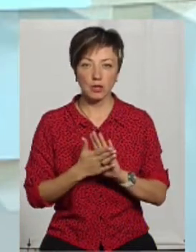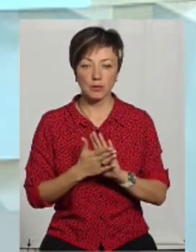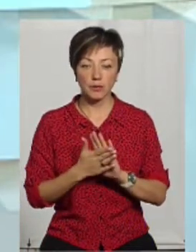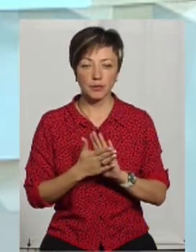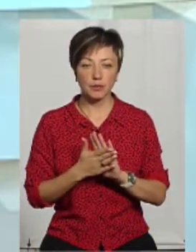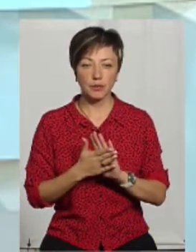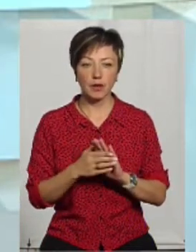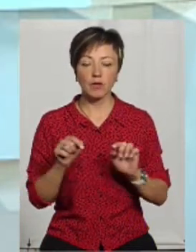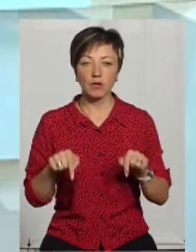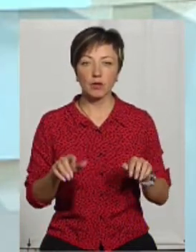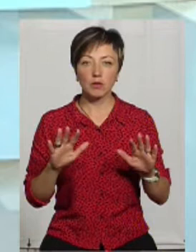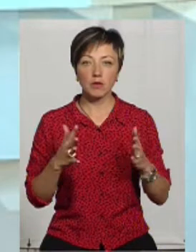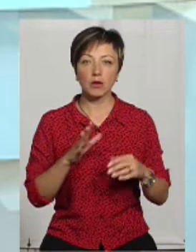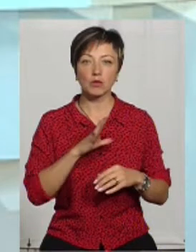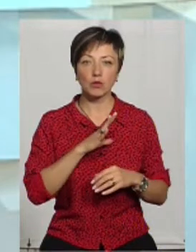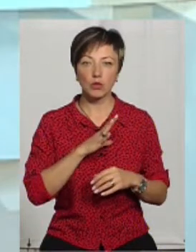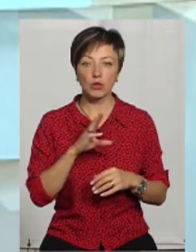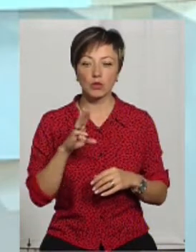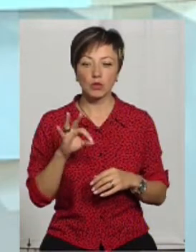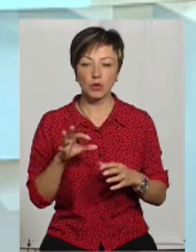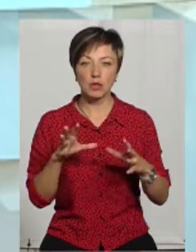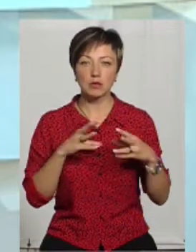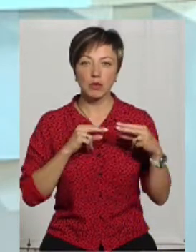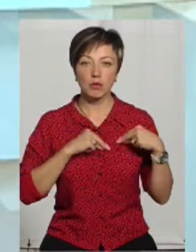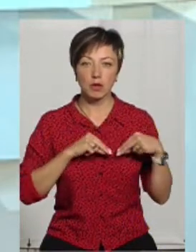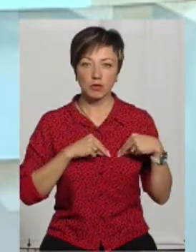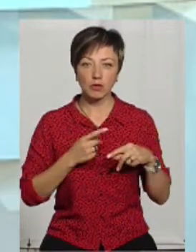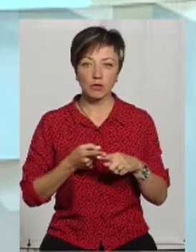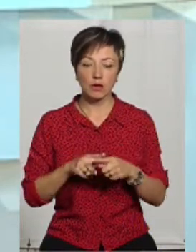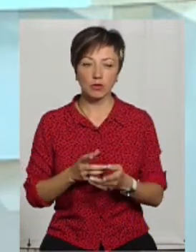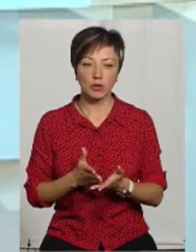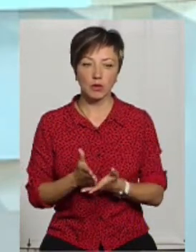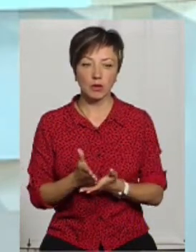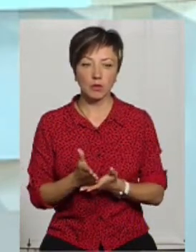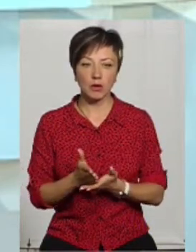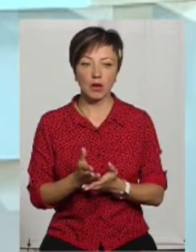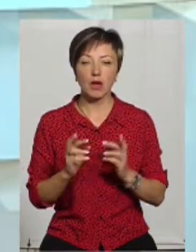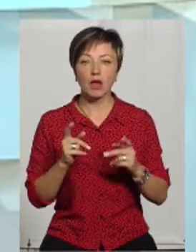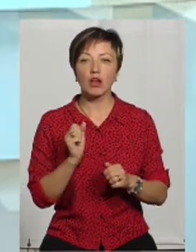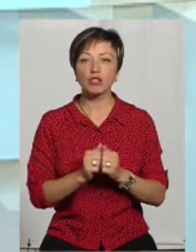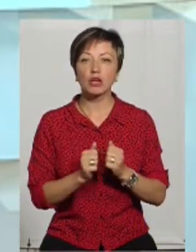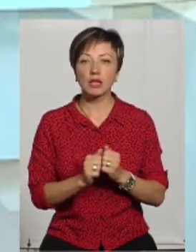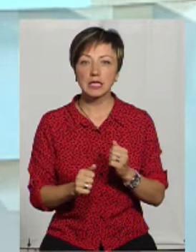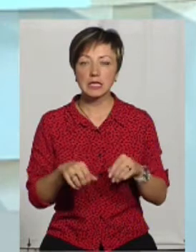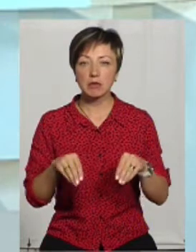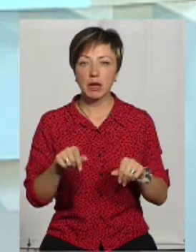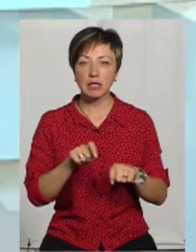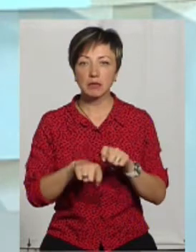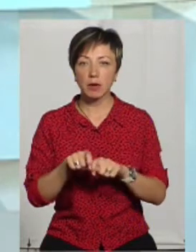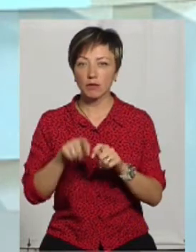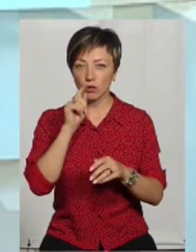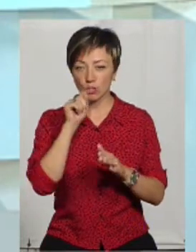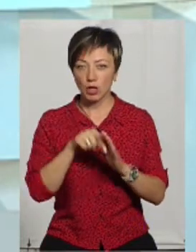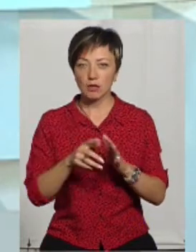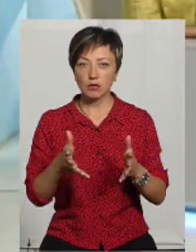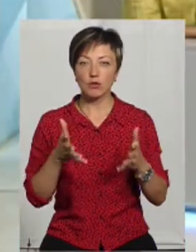так, як в даному випадку було, то ми з ними співпрацюємо в даному напрямку. А от як часто доводиться земельним інспекторам втручатись